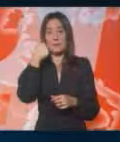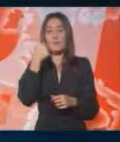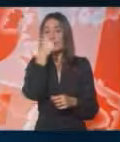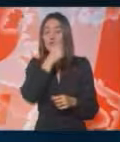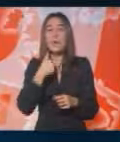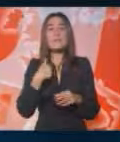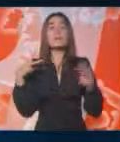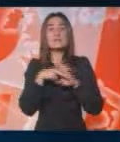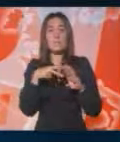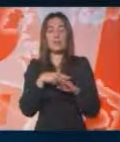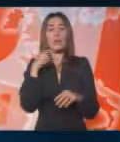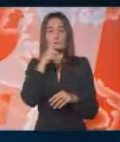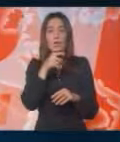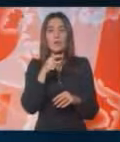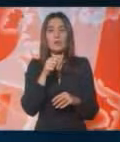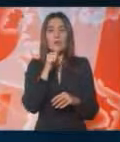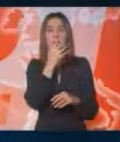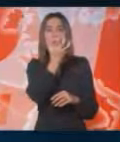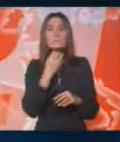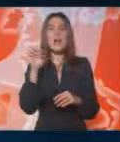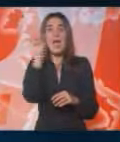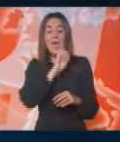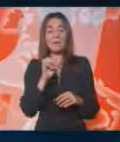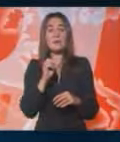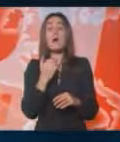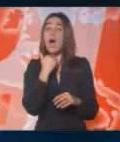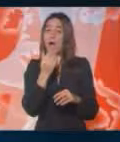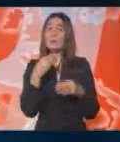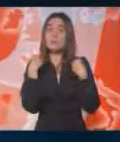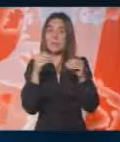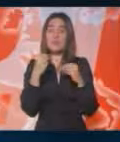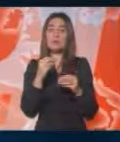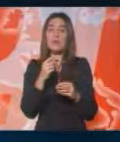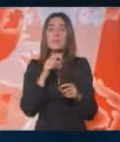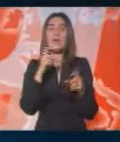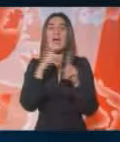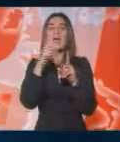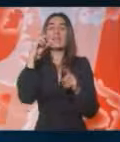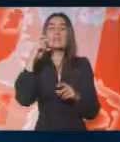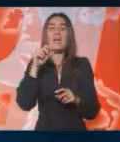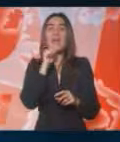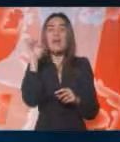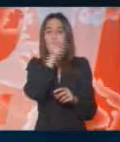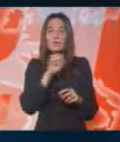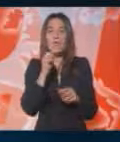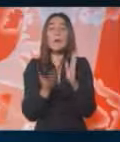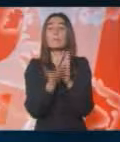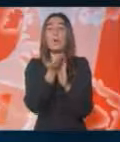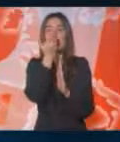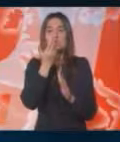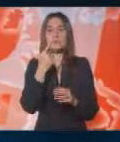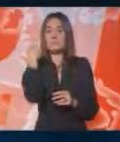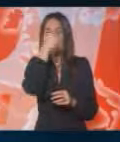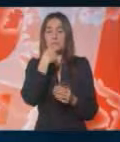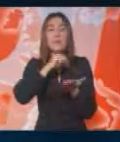šta meni ovdje smeta, to je znači ona je uzela u evrima. Ako se priča o de-euroizaciji, uzeti kredit u evru znači porast, u smislu da